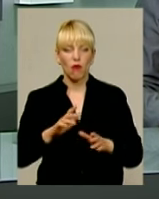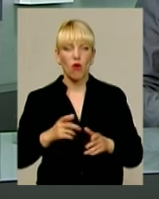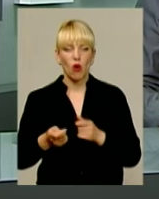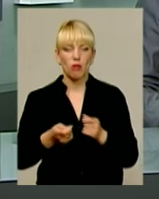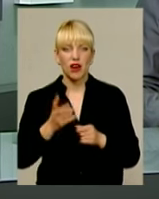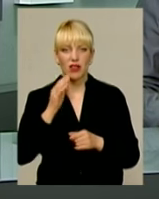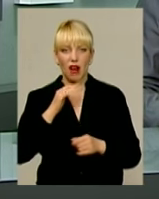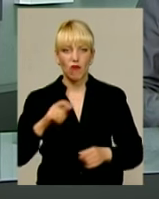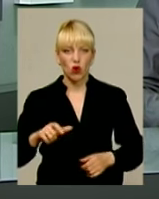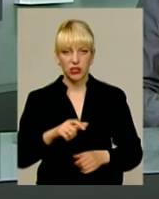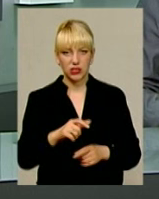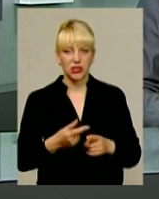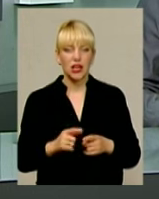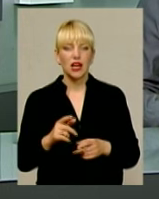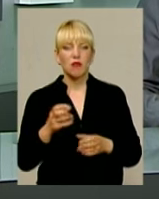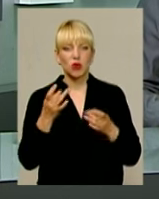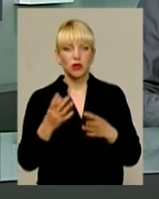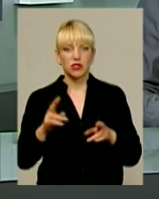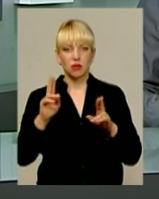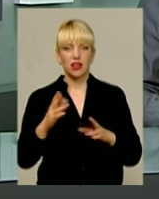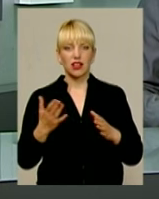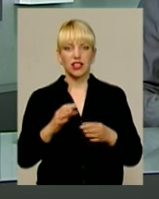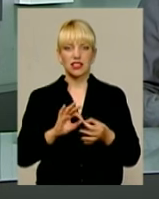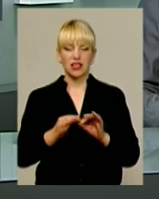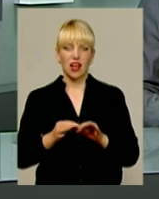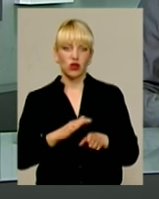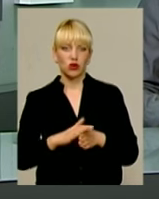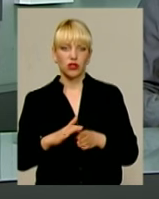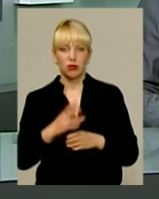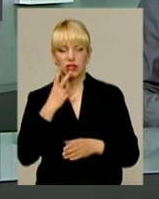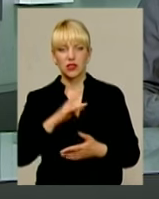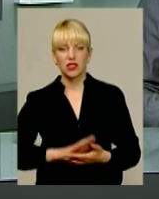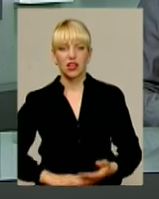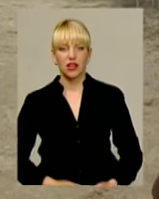Про прості правила, яких інколи так складно дотримуватися. Далі в сюжеті.